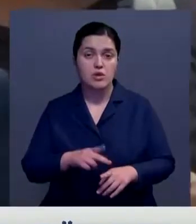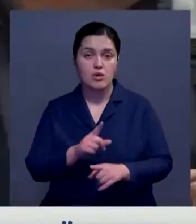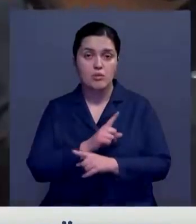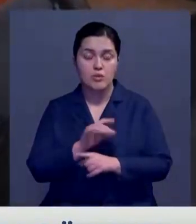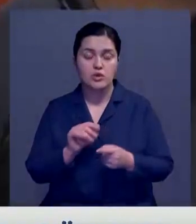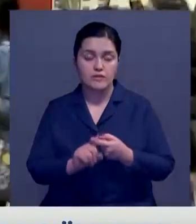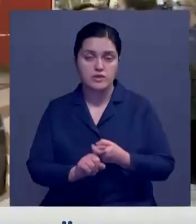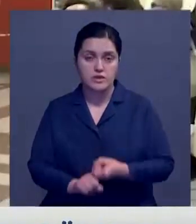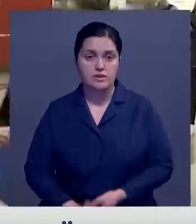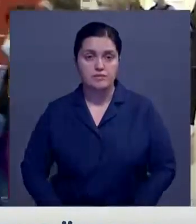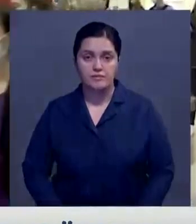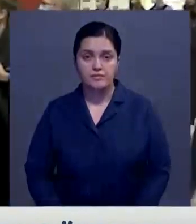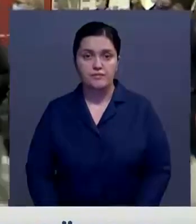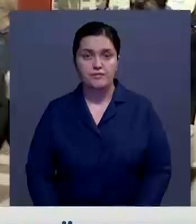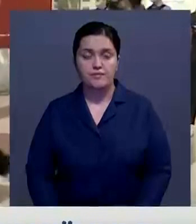летальных исходов от вируса.